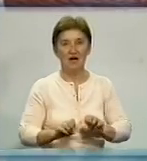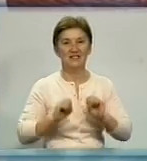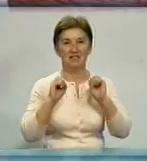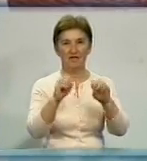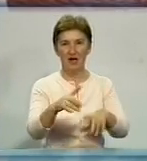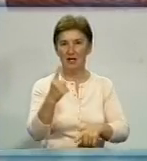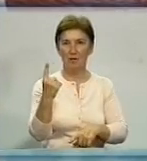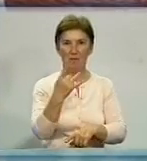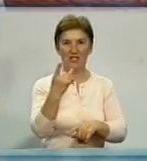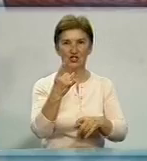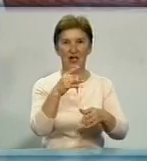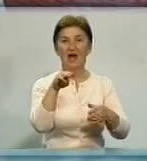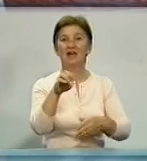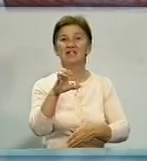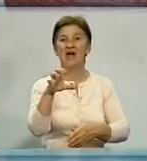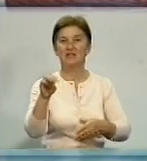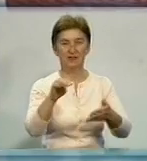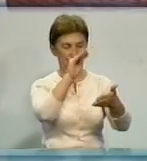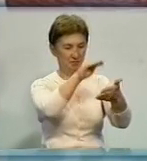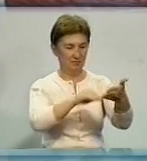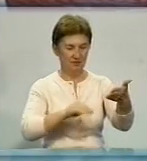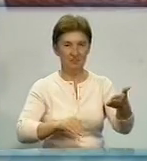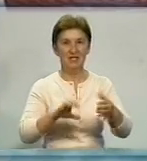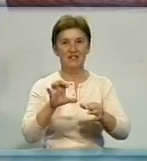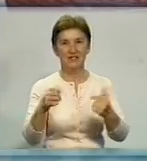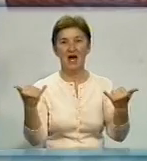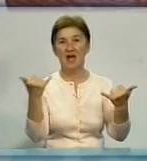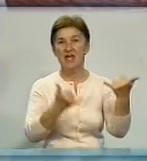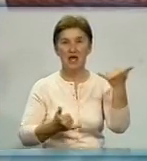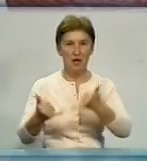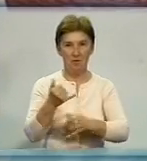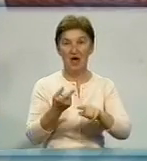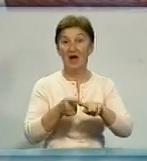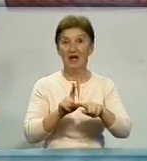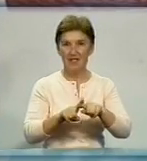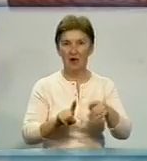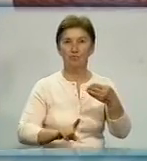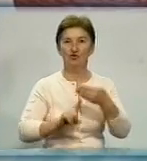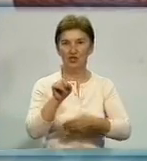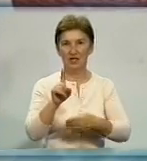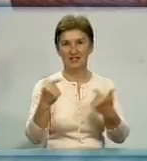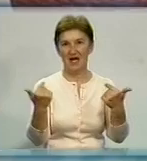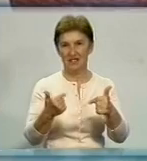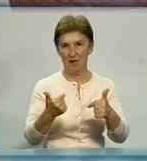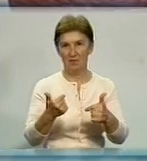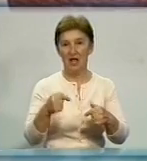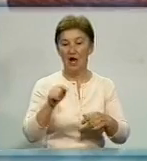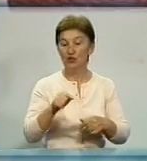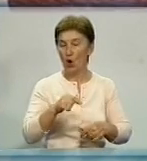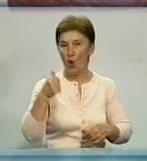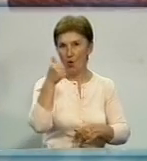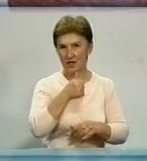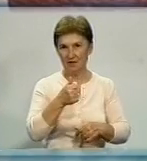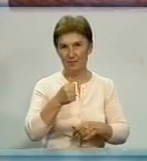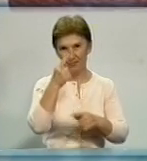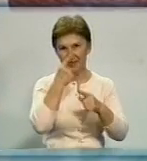хімії. Цим предметом розпочалося основна сесія зовнішнього незалежного оцінювання якості освіти в Україні. Цьогорічне нововведення – технологічна